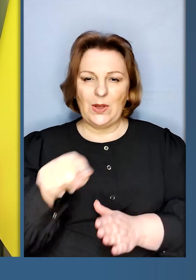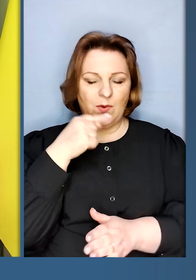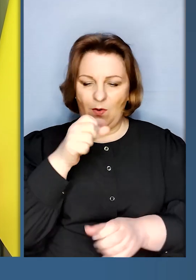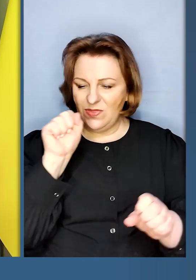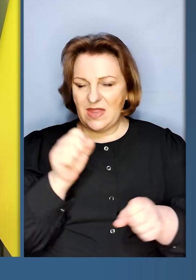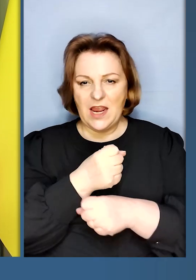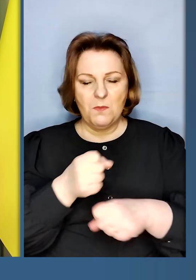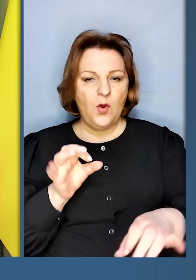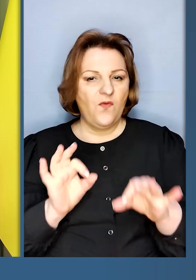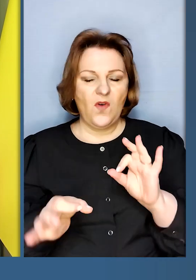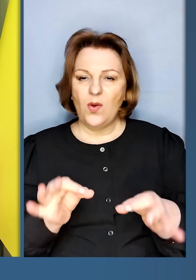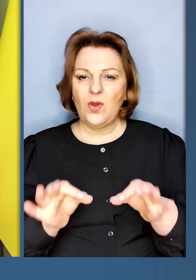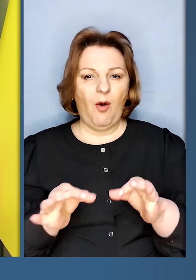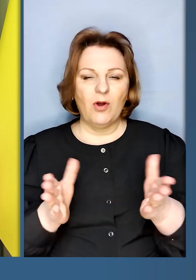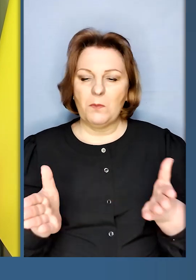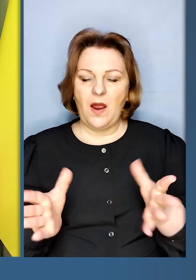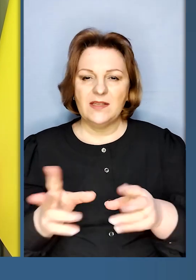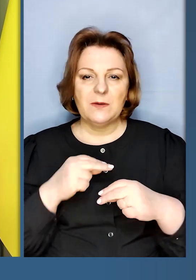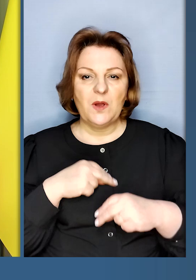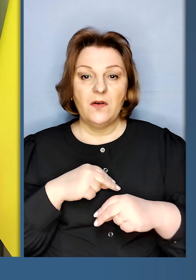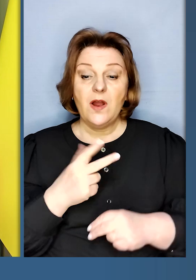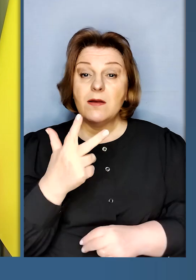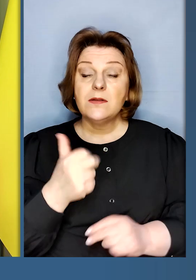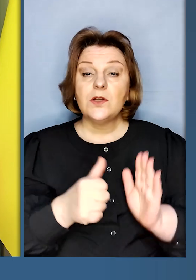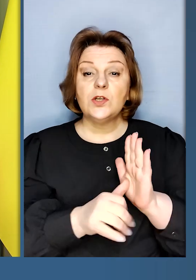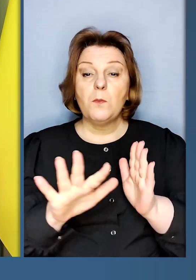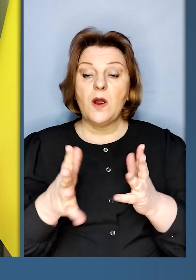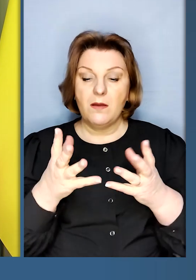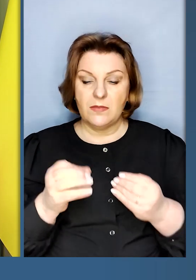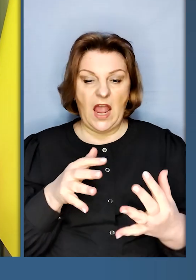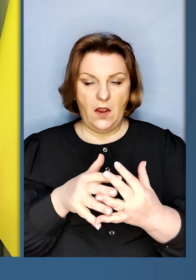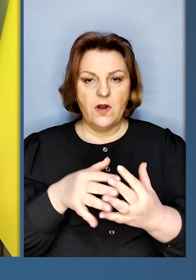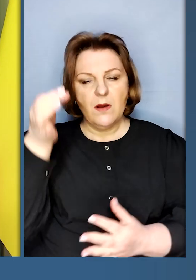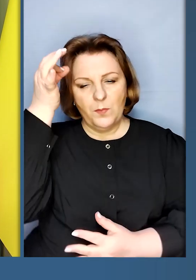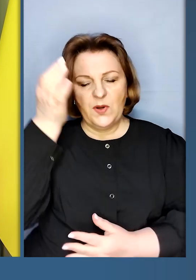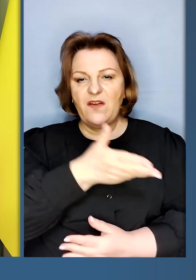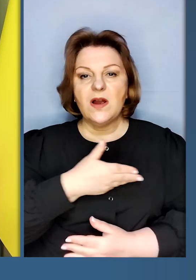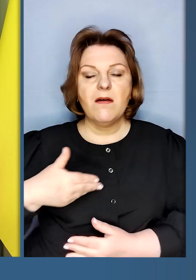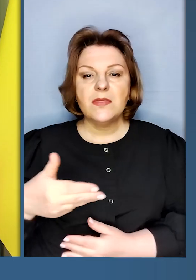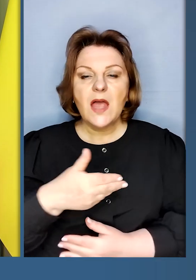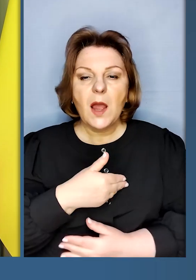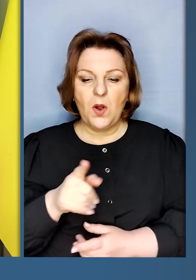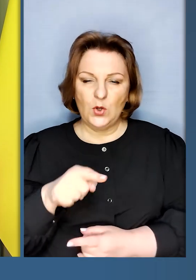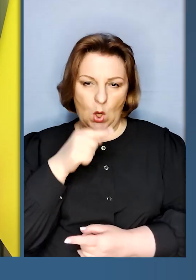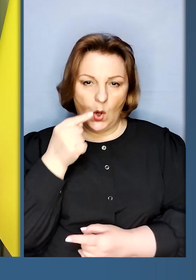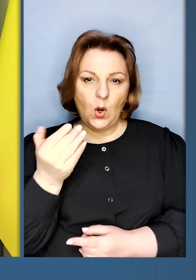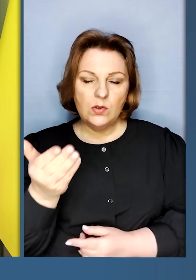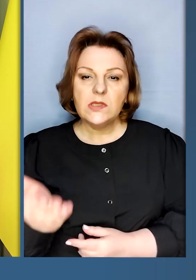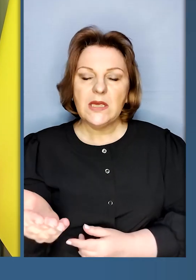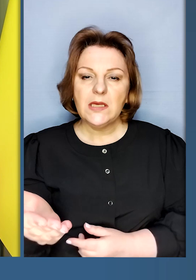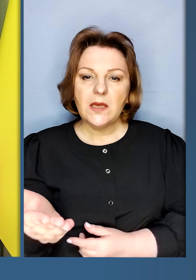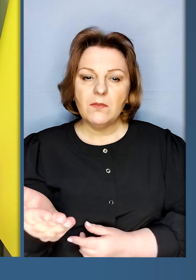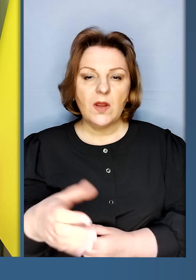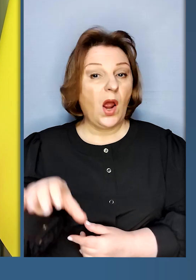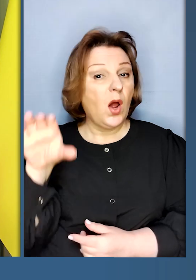Росією що Росія